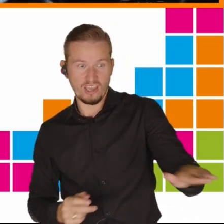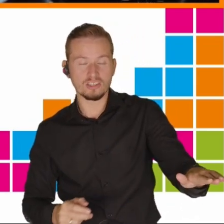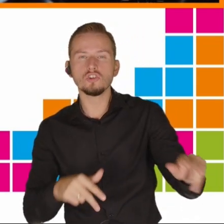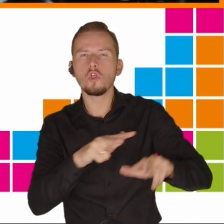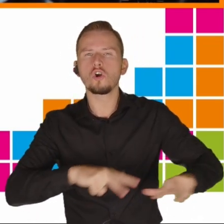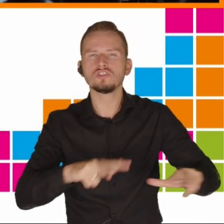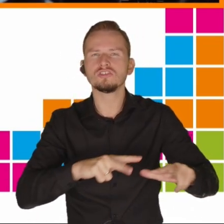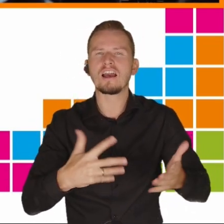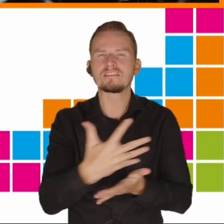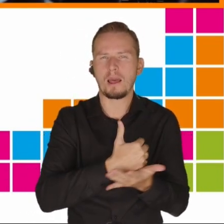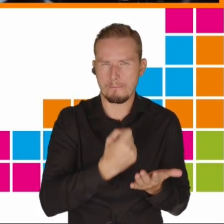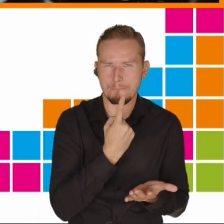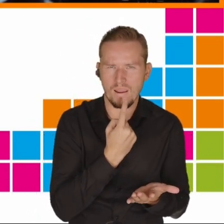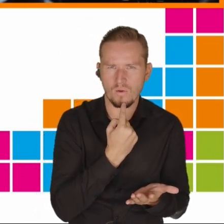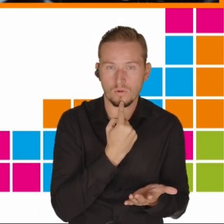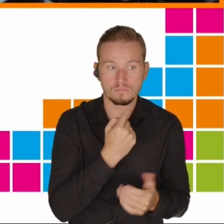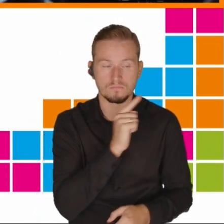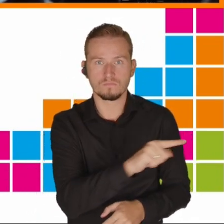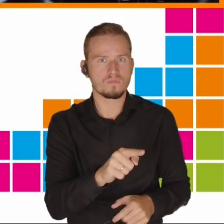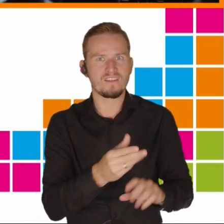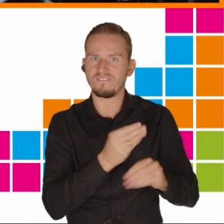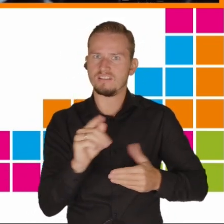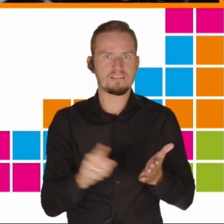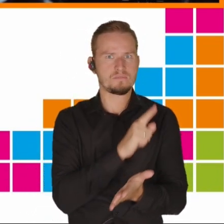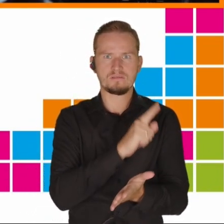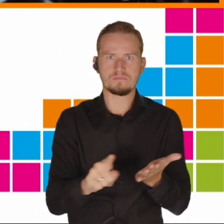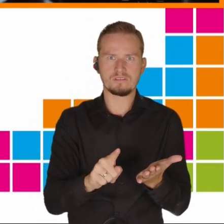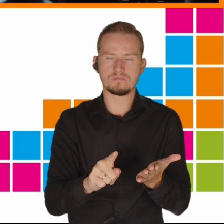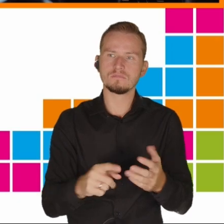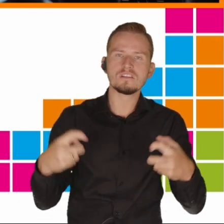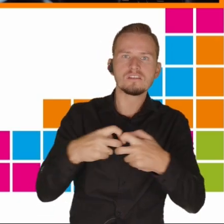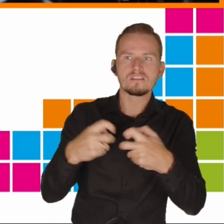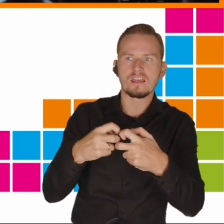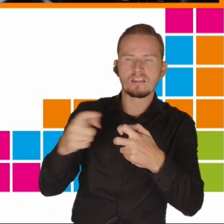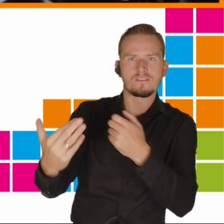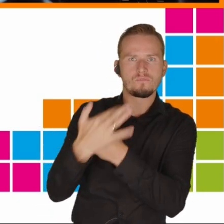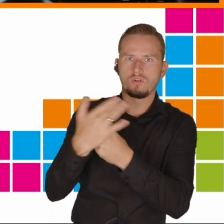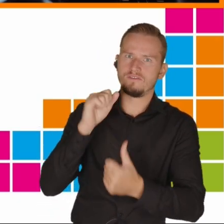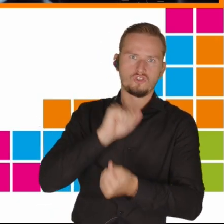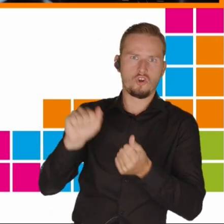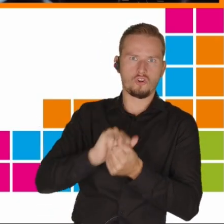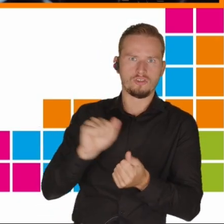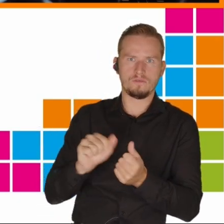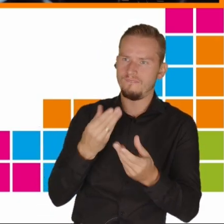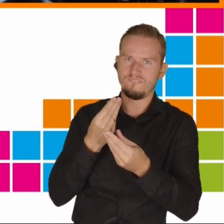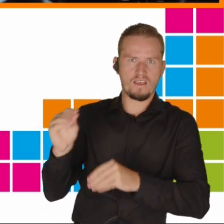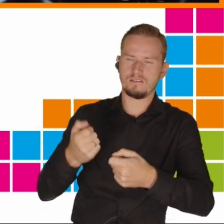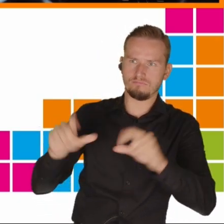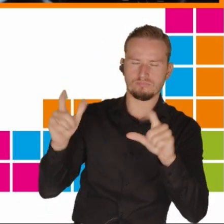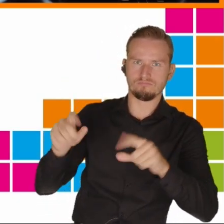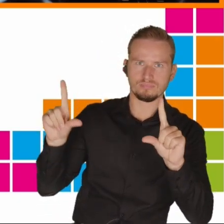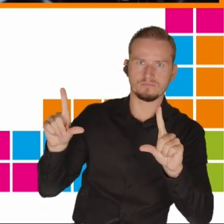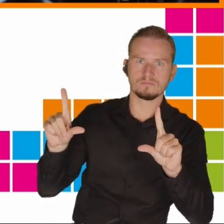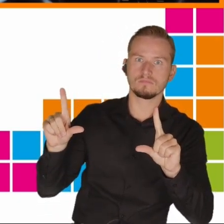dochodach są bardziej narażone na treści szkodliwe w internecie. Dzieci, które